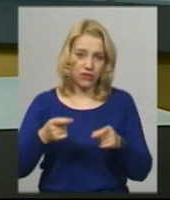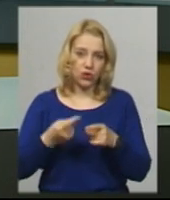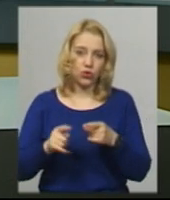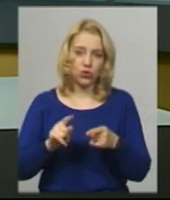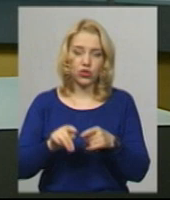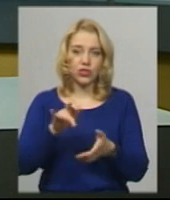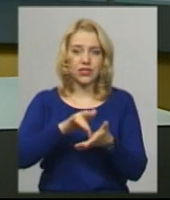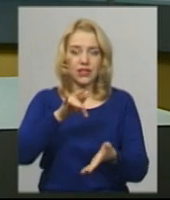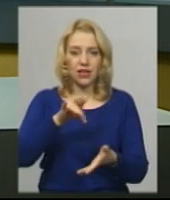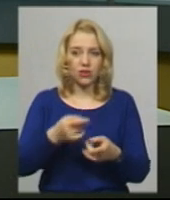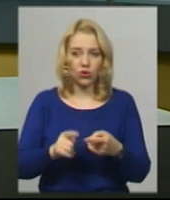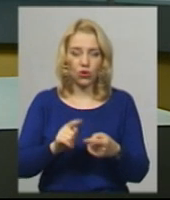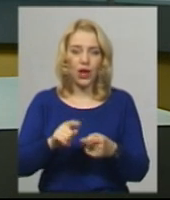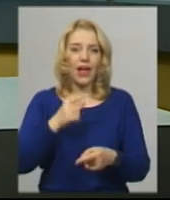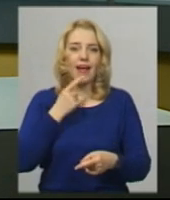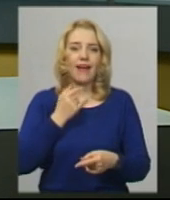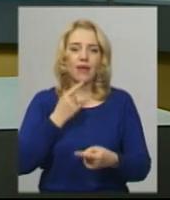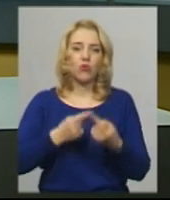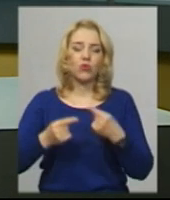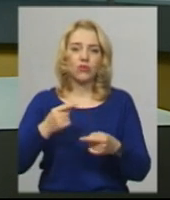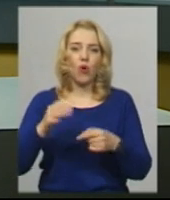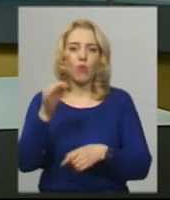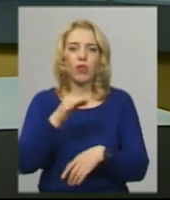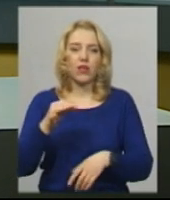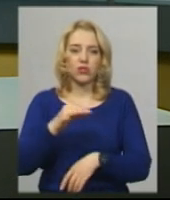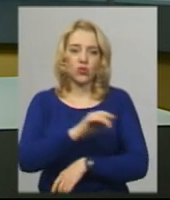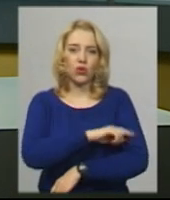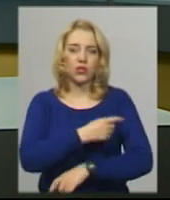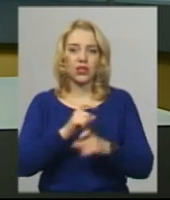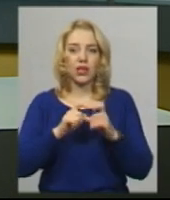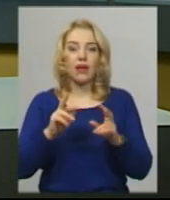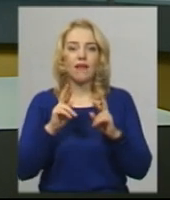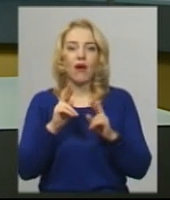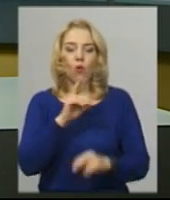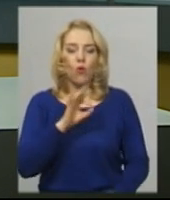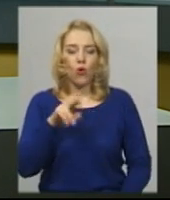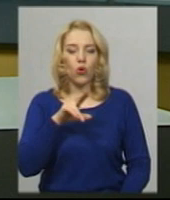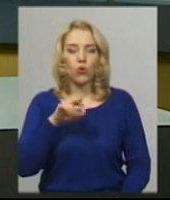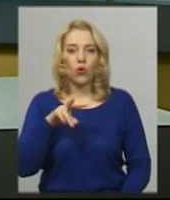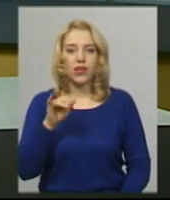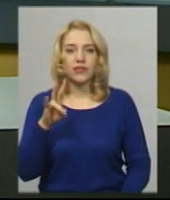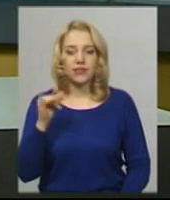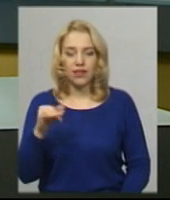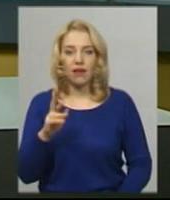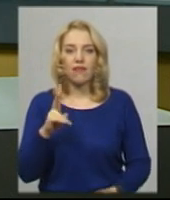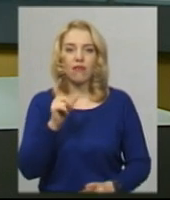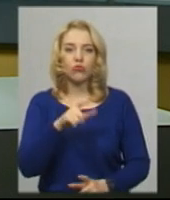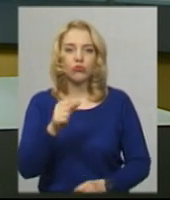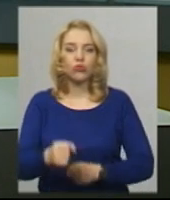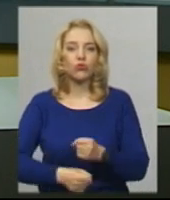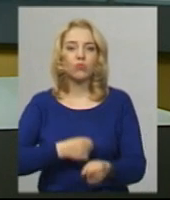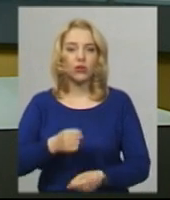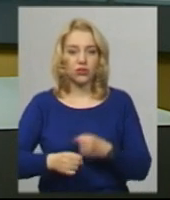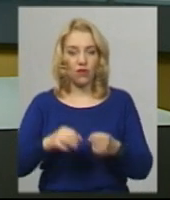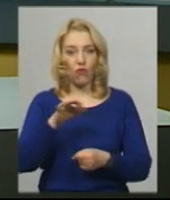детоксикації та гемодіалізу обласної лікарні Сергій Одолінський. Як пацієнти під час карантину дістаються обласного центру